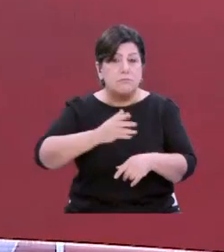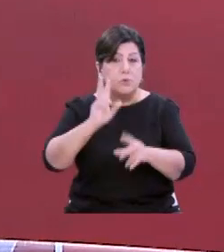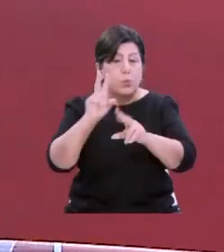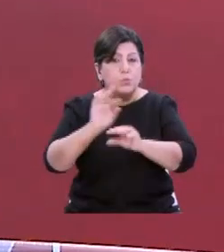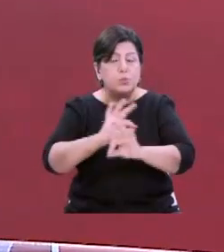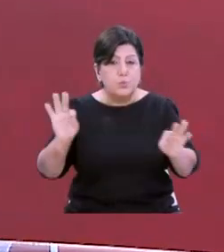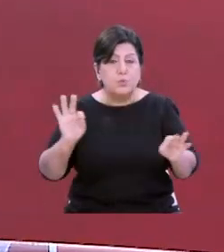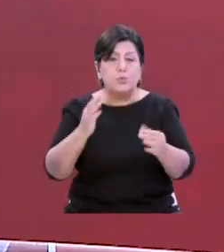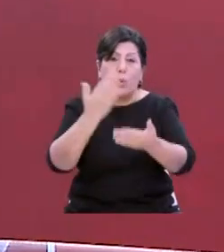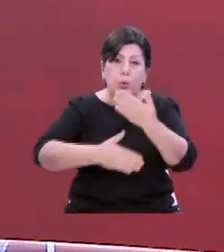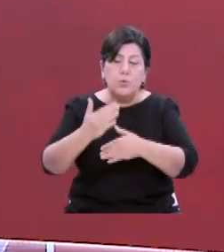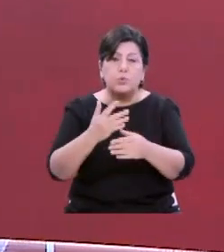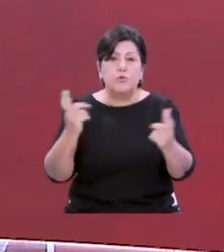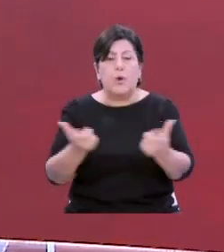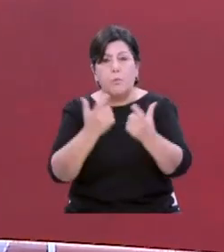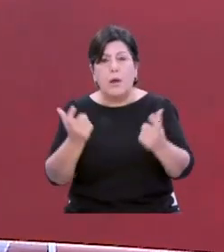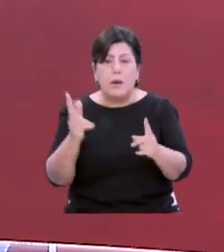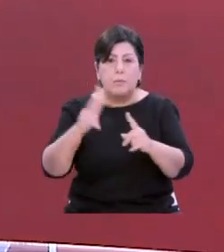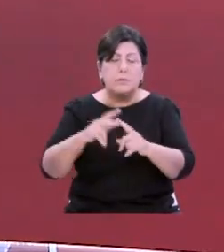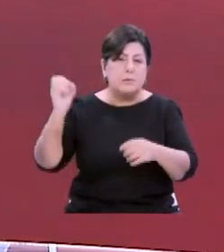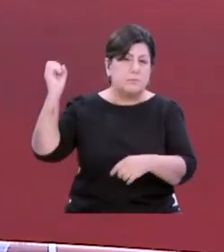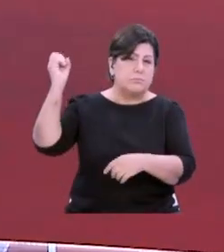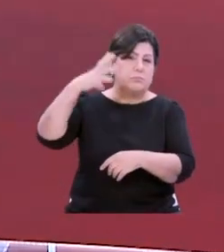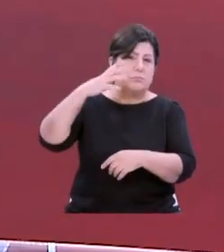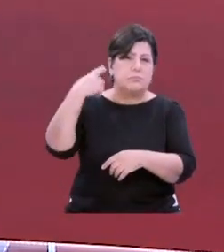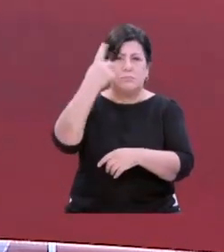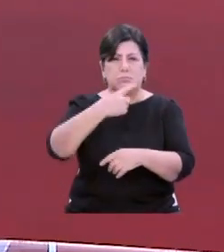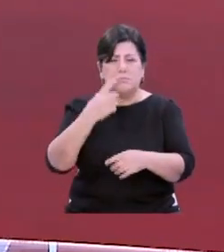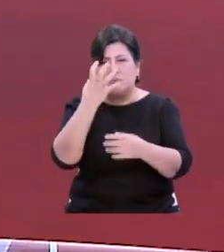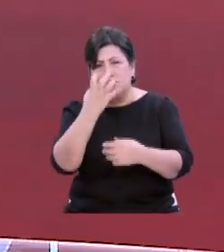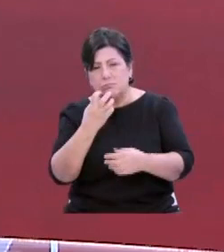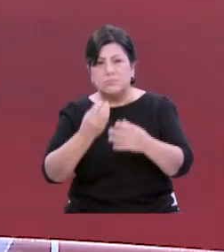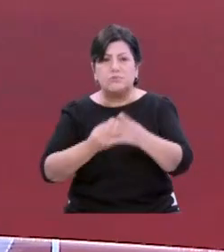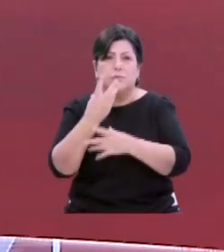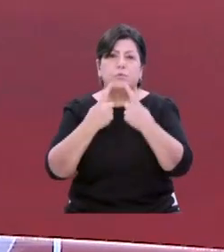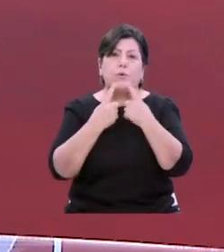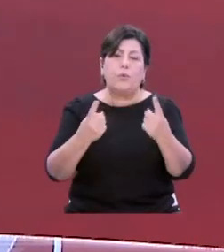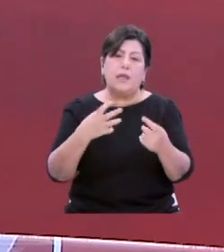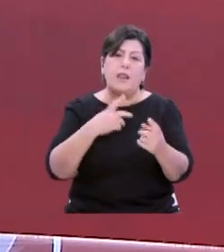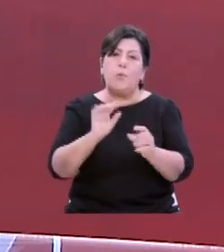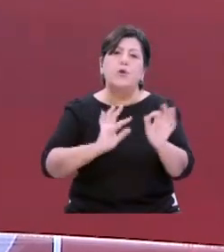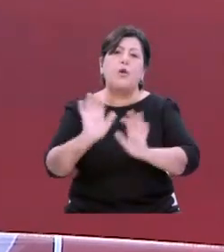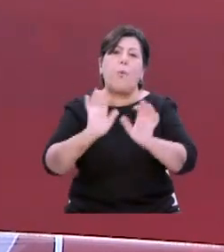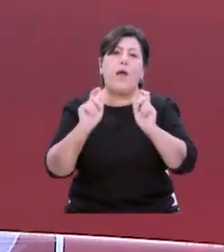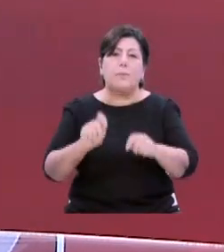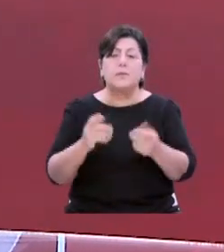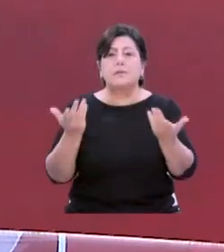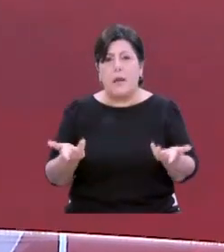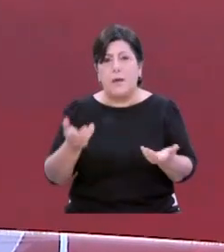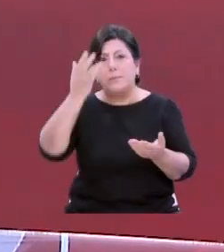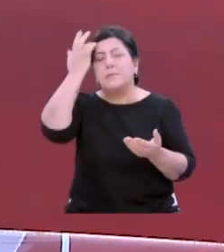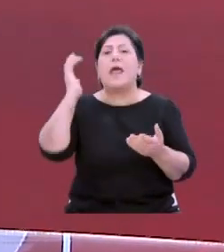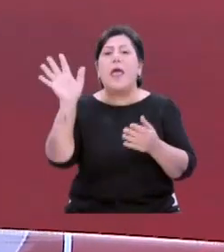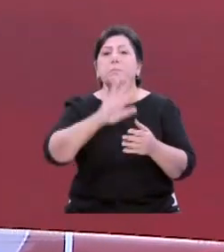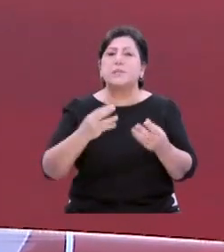toplantıya katıldılar. Yorgunluğu bir de ışıkta vurunca böyle bir surat ifadesi çıktı dedi. Böyle savundu kendisini. Şimdi tamam sütliman